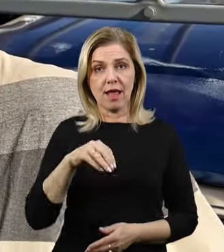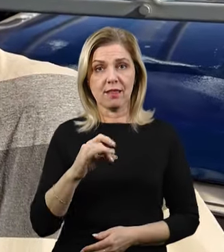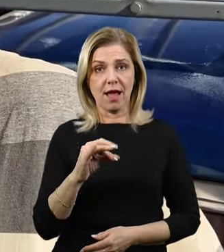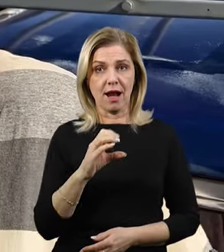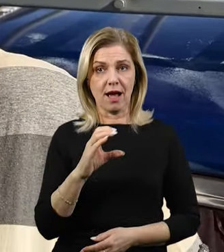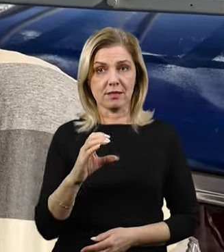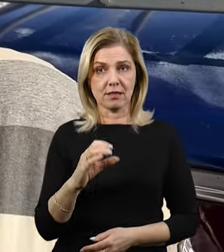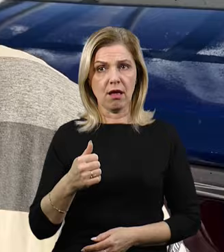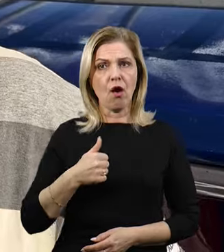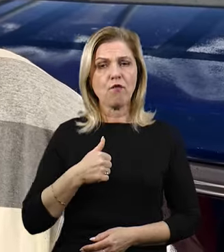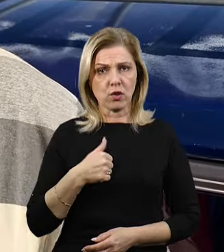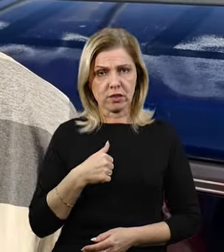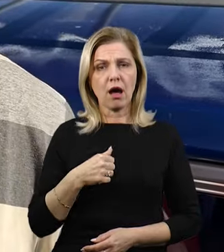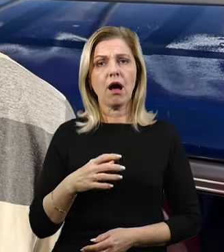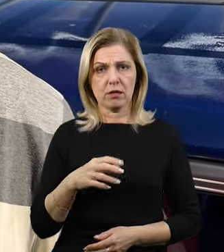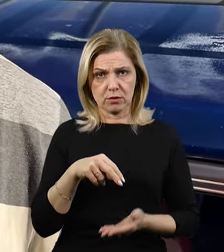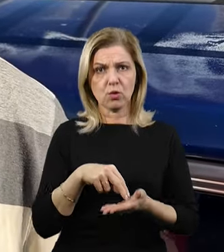Війська стояли,